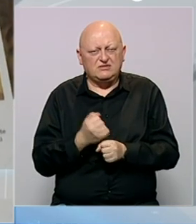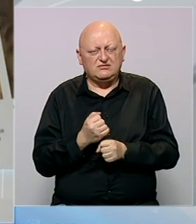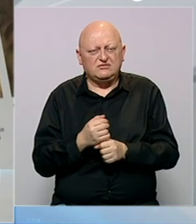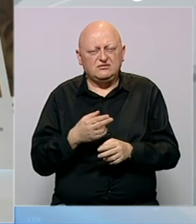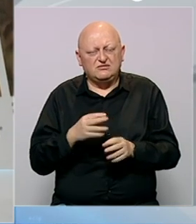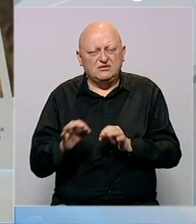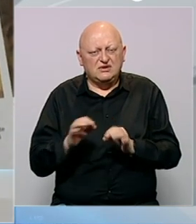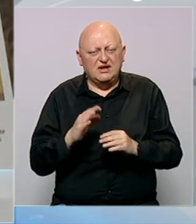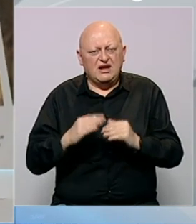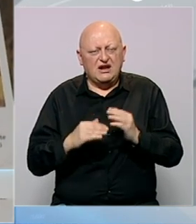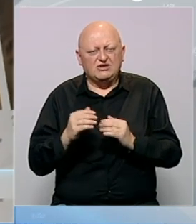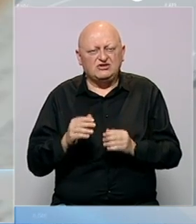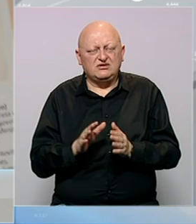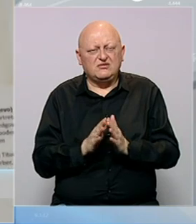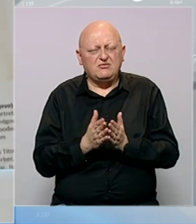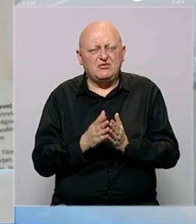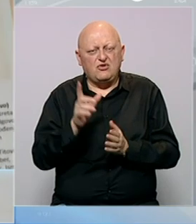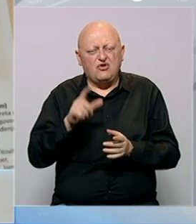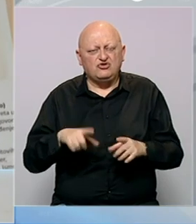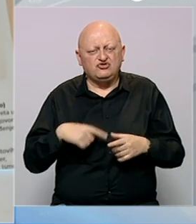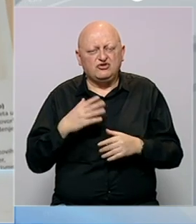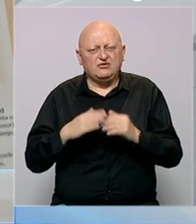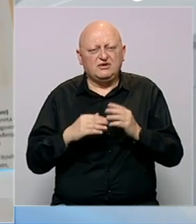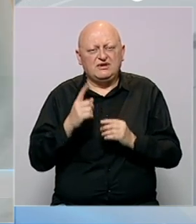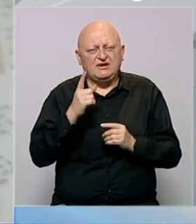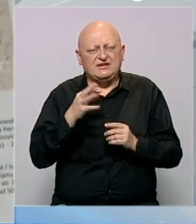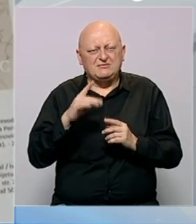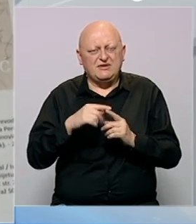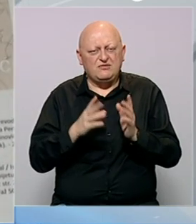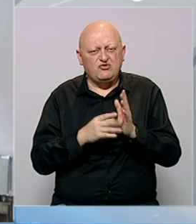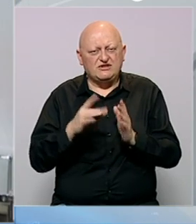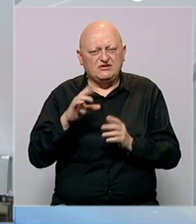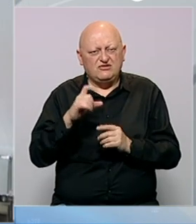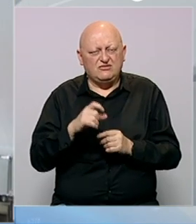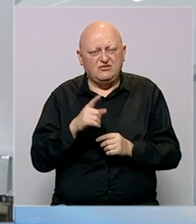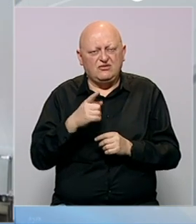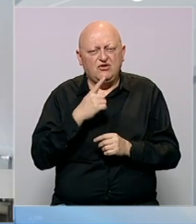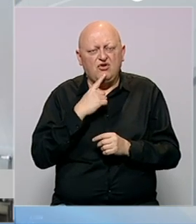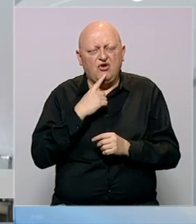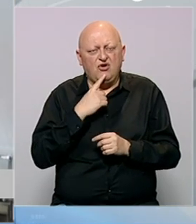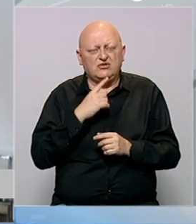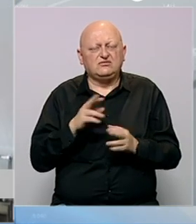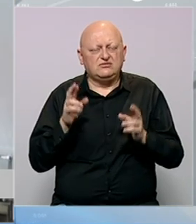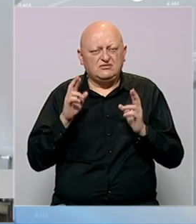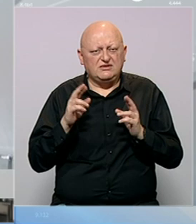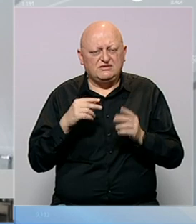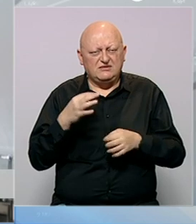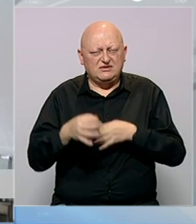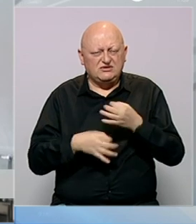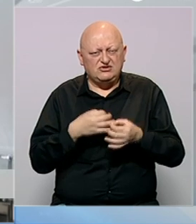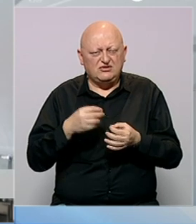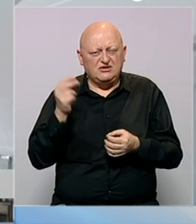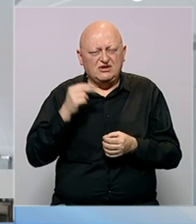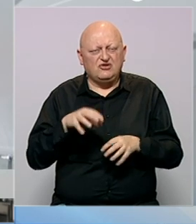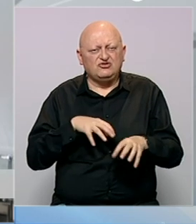selekciju građe za izradu bibliografije o životu i dijelu Ismeta Mujezinovića. A koja će, nadamo se, istraživačima,